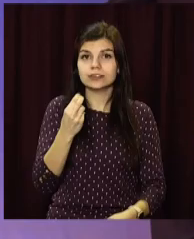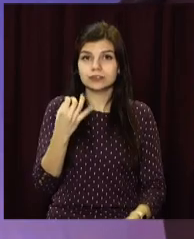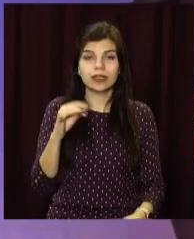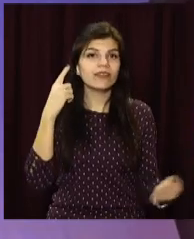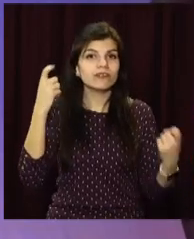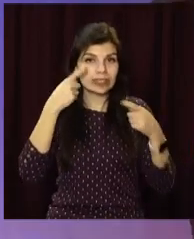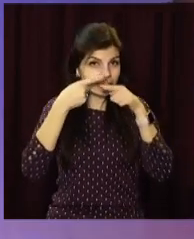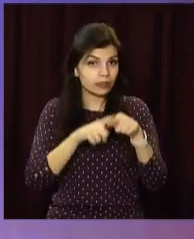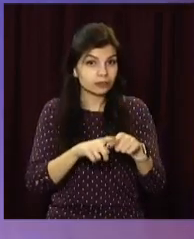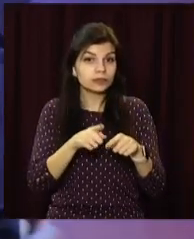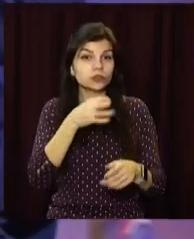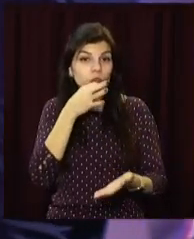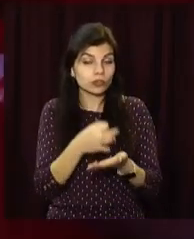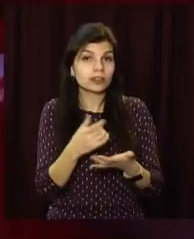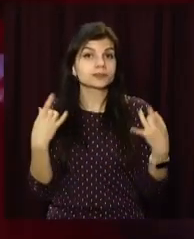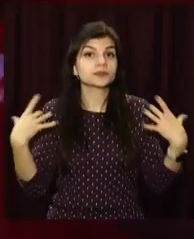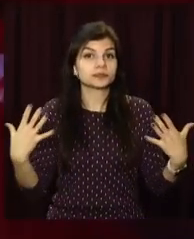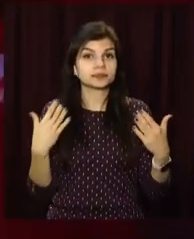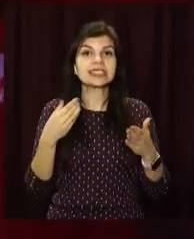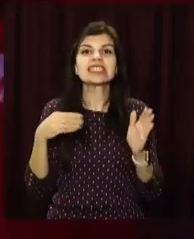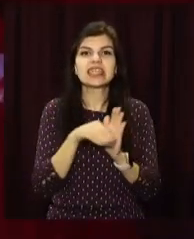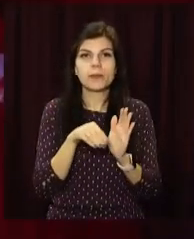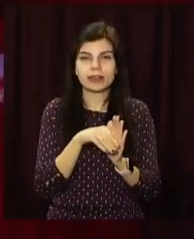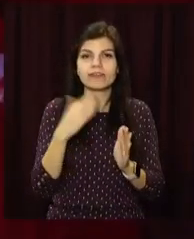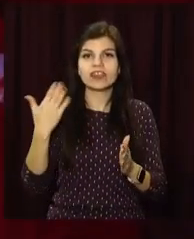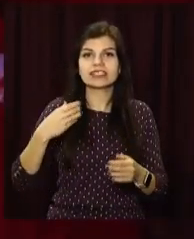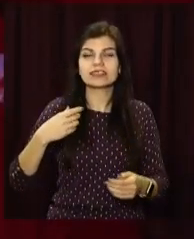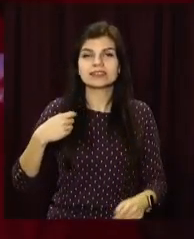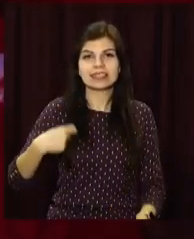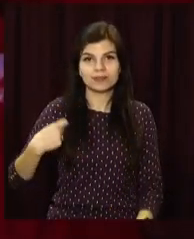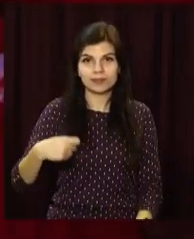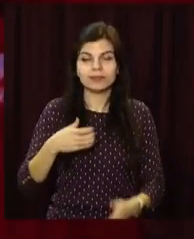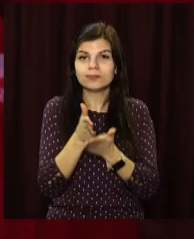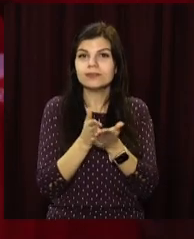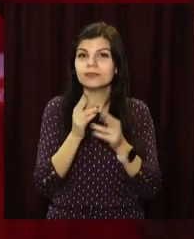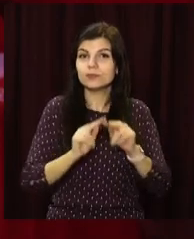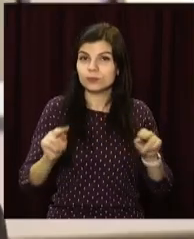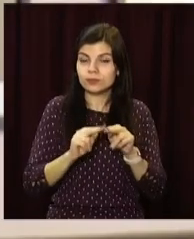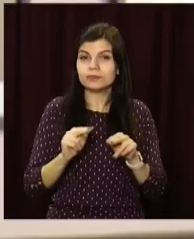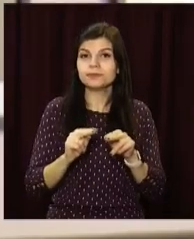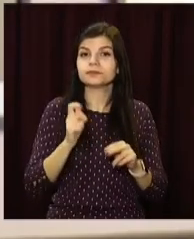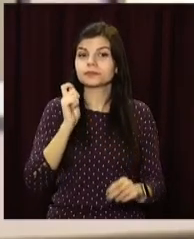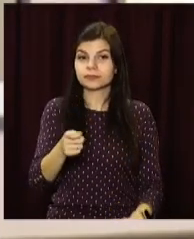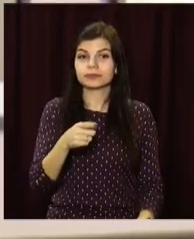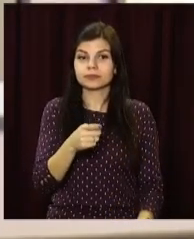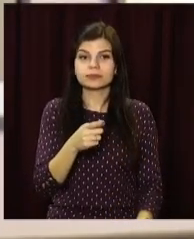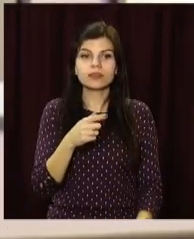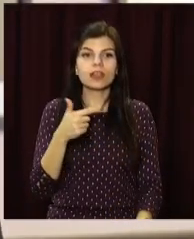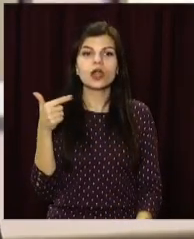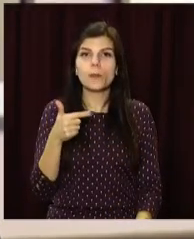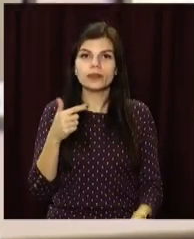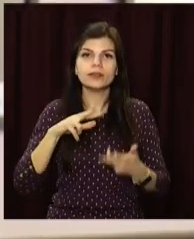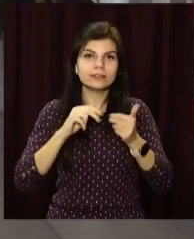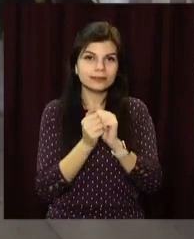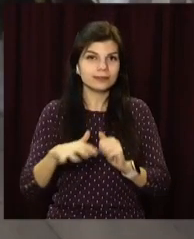інформаційних технологій. На святі їй вручили стипендію президента, відзнаку «Заслужений вчитель» та присвоїли звання «Почесна громадянка